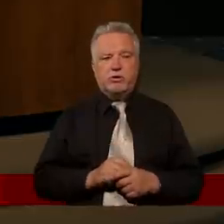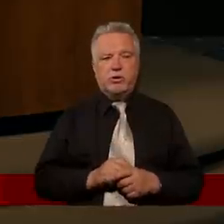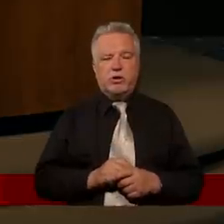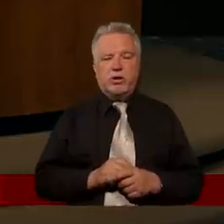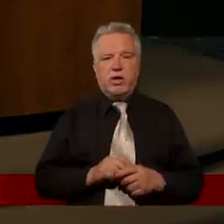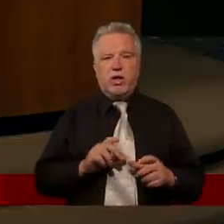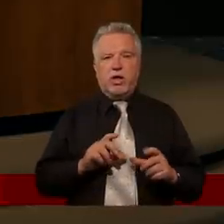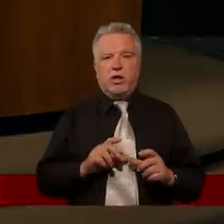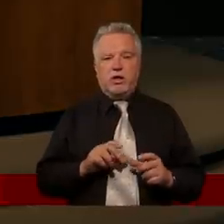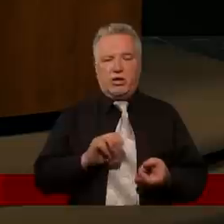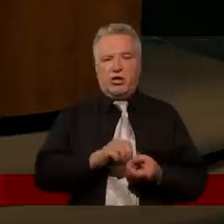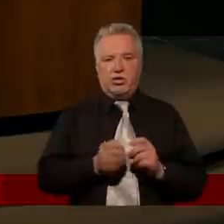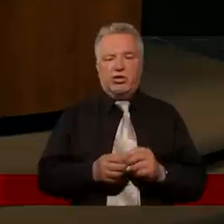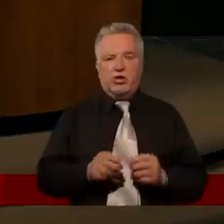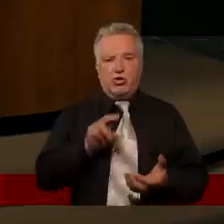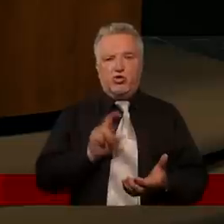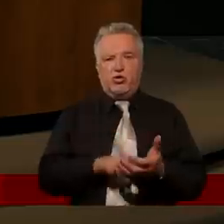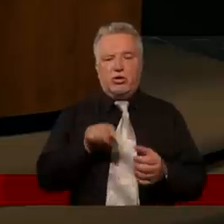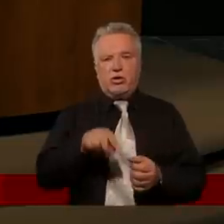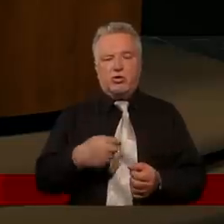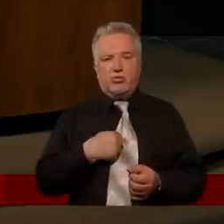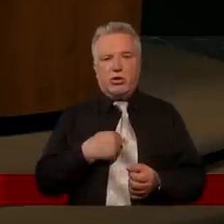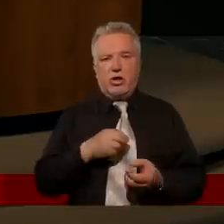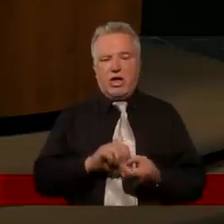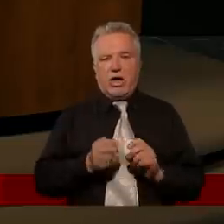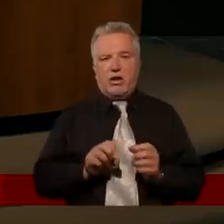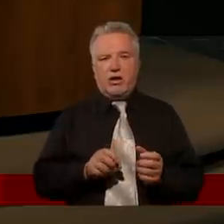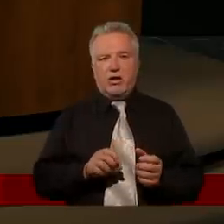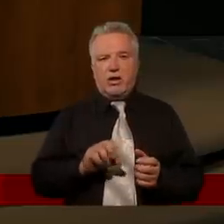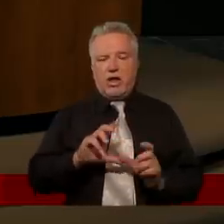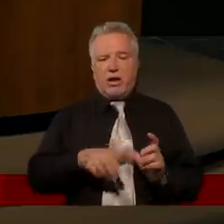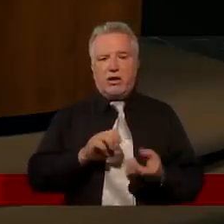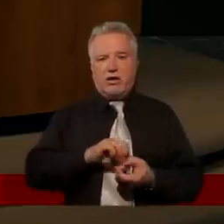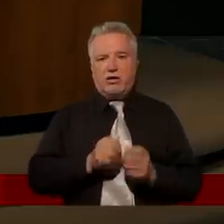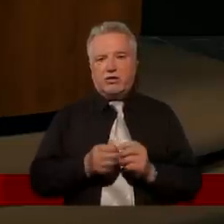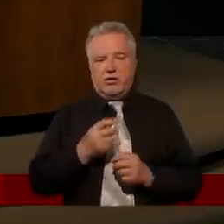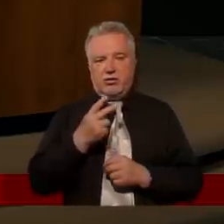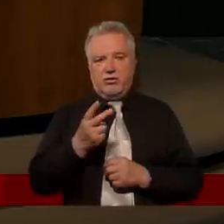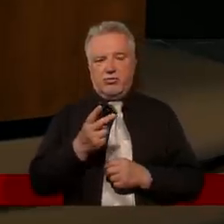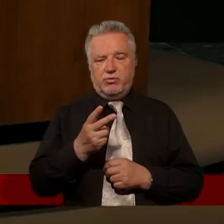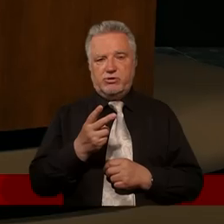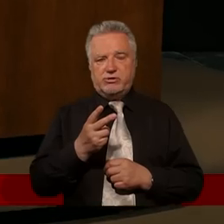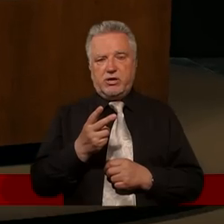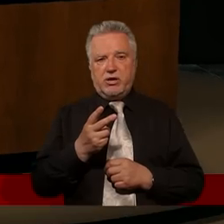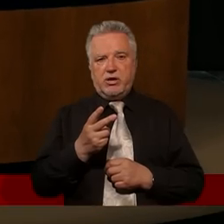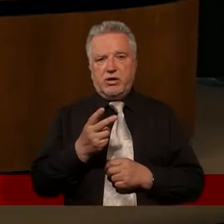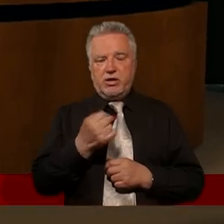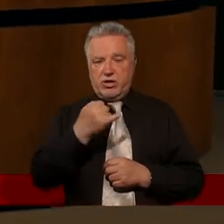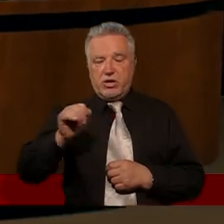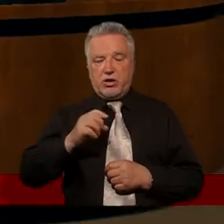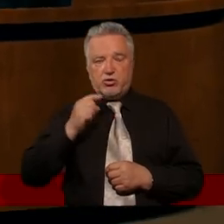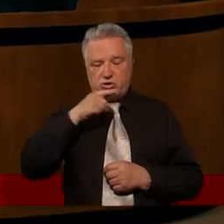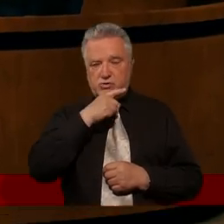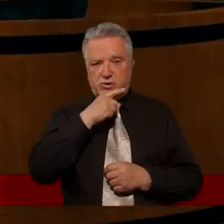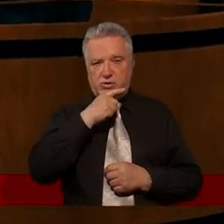osoba, widzę, że krzywdzi trzecie osoby, to ja wtedy jakoś tak impulsywnie reaguję dosyć, nawet nie przemyślając, nie